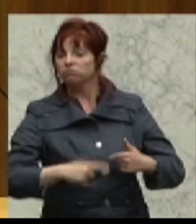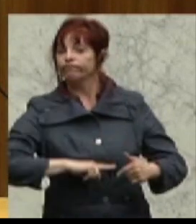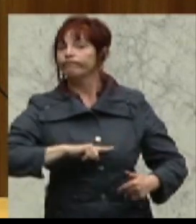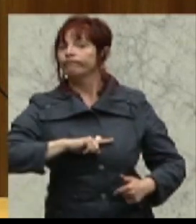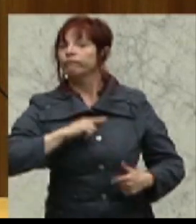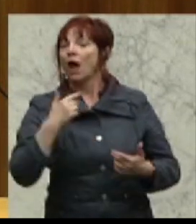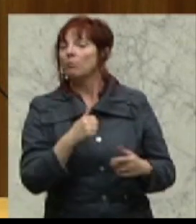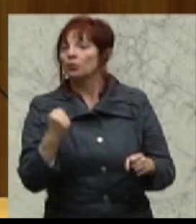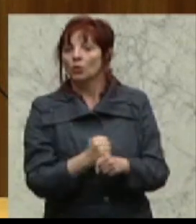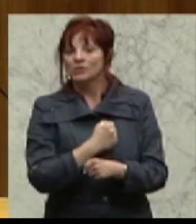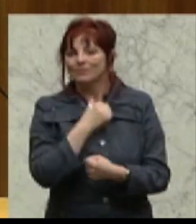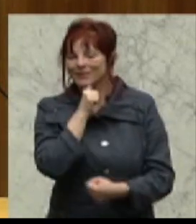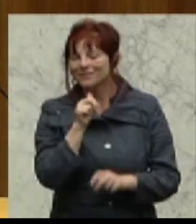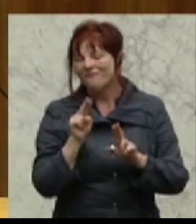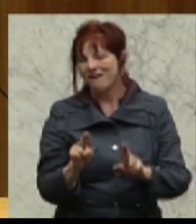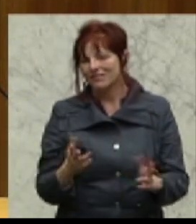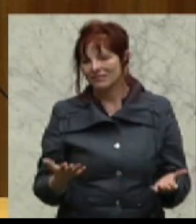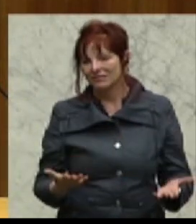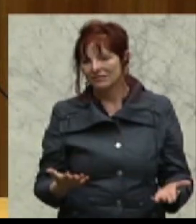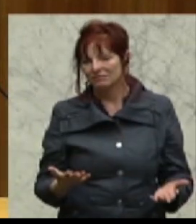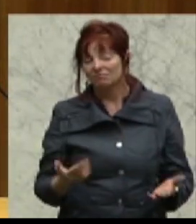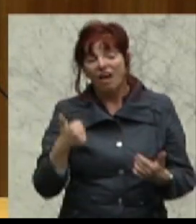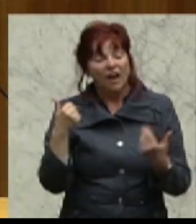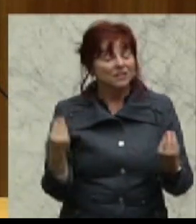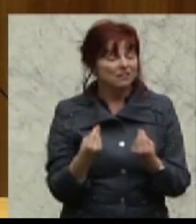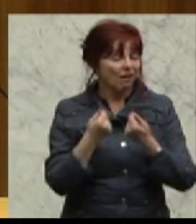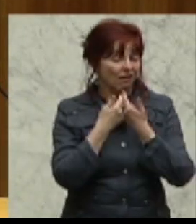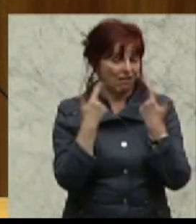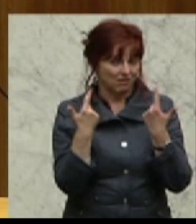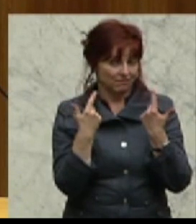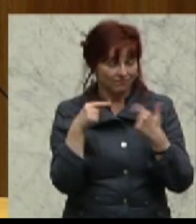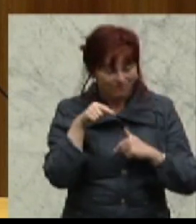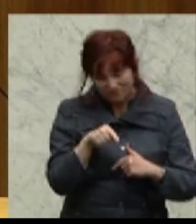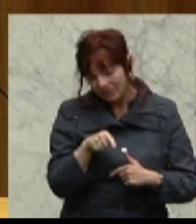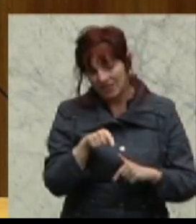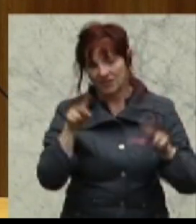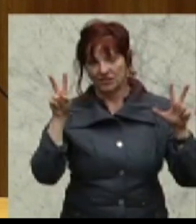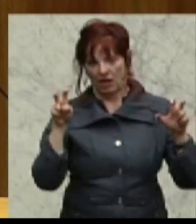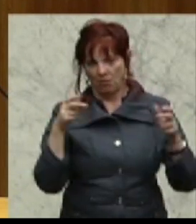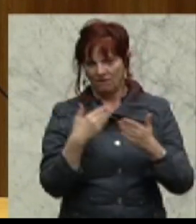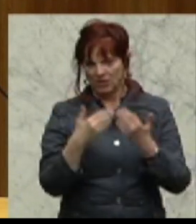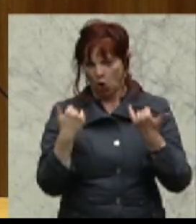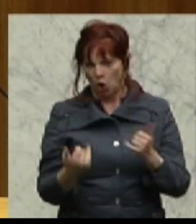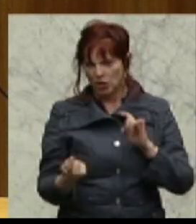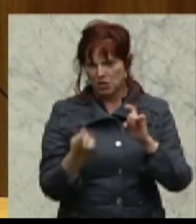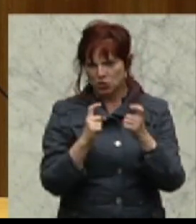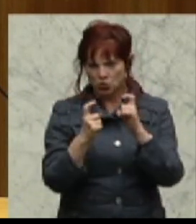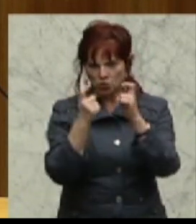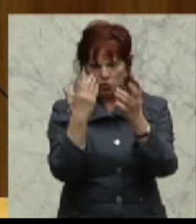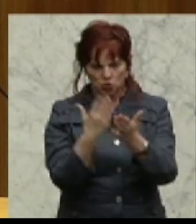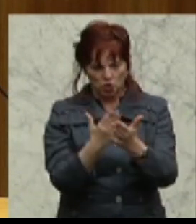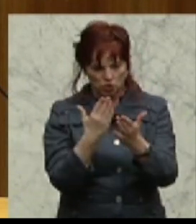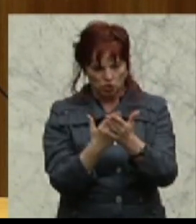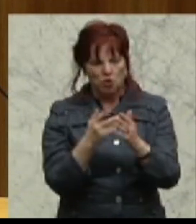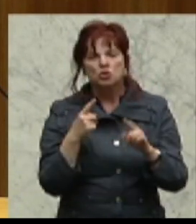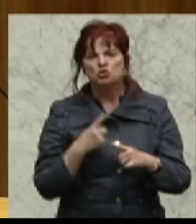dieses Thema, das wir heute hier diskutieren seit Stunden, das wurde sehr